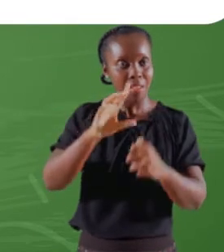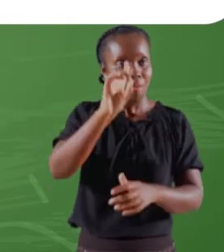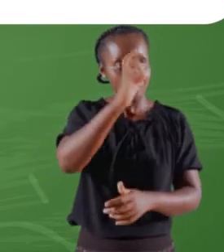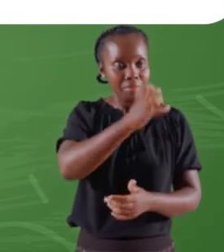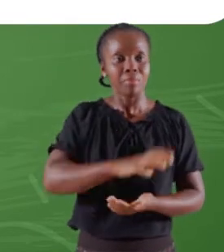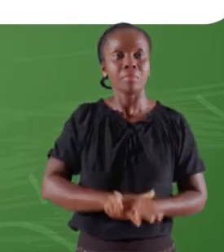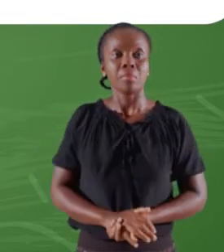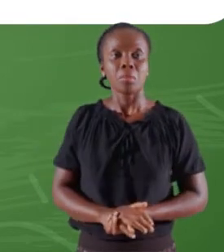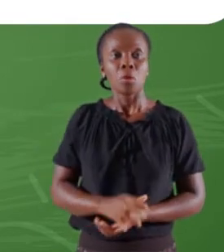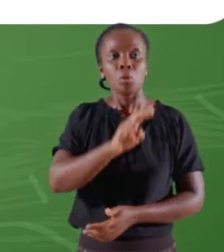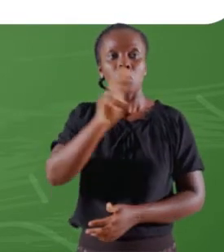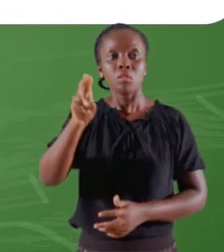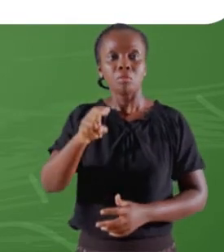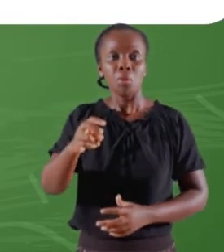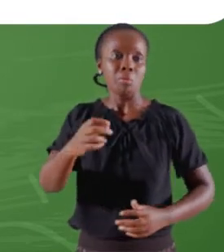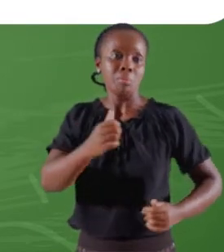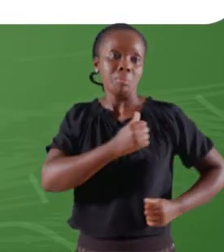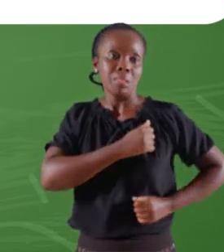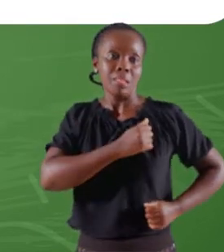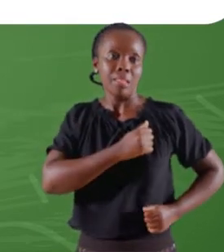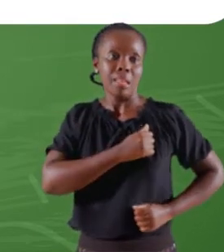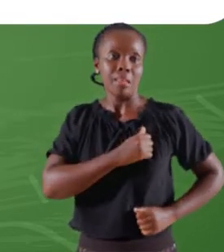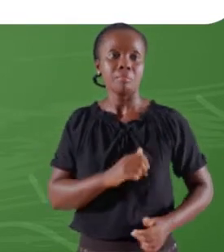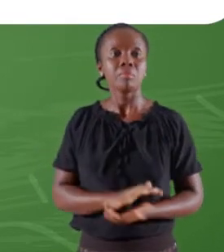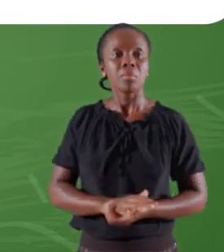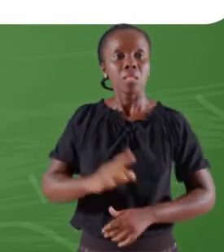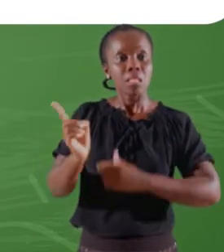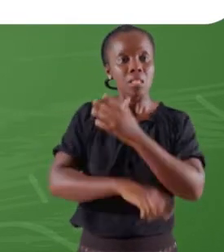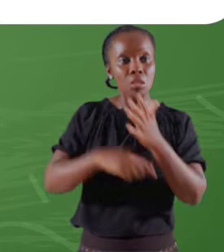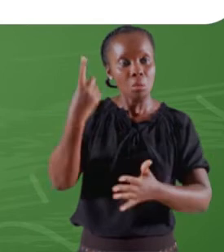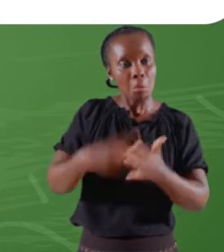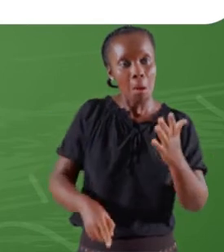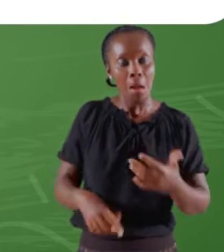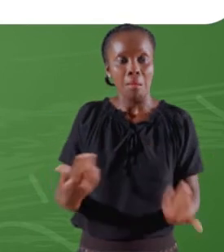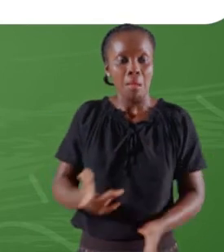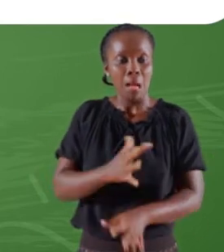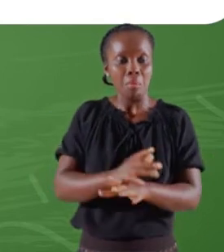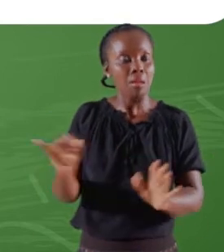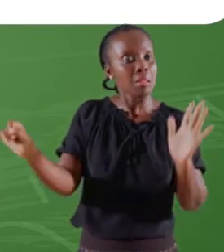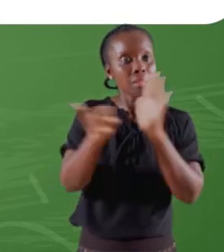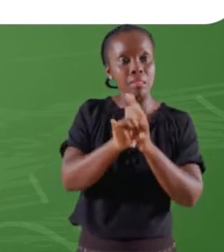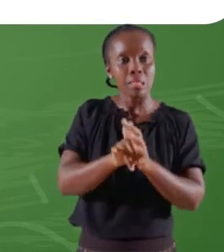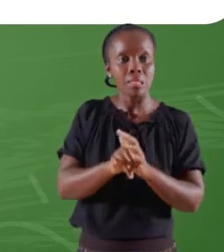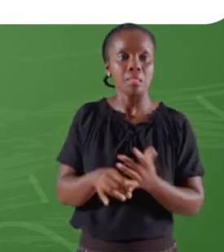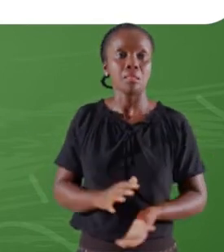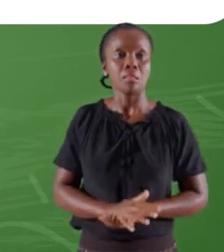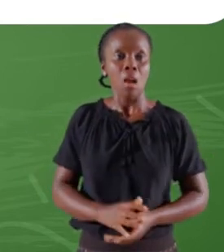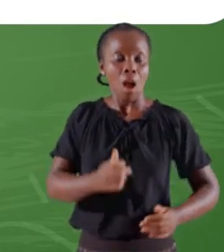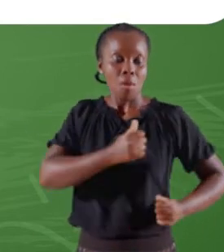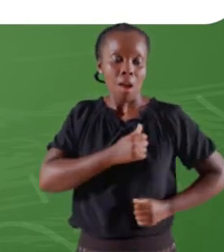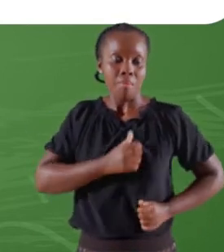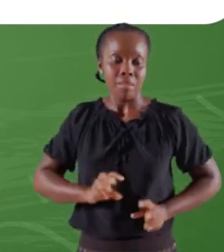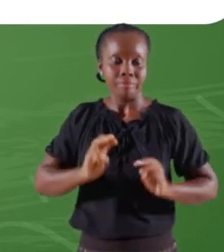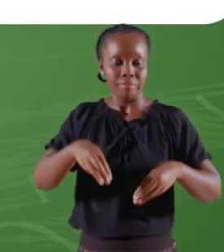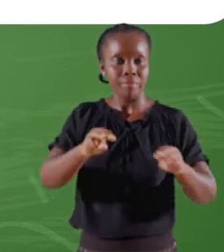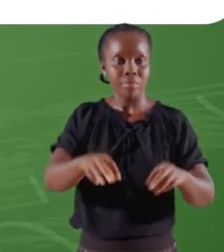le plan militaire, l'Allemagne n'a plus le droit d'avoir une marine. Elle n'a plus le droit d'avoir une armée de l